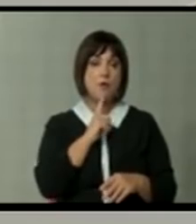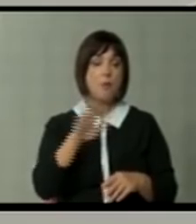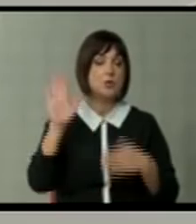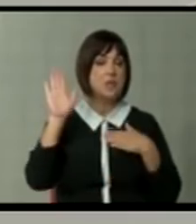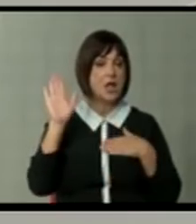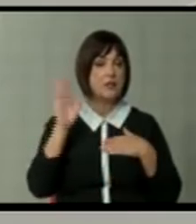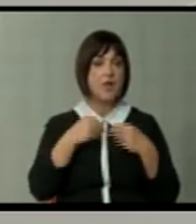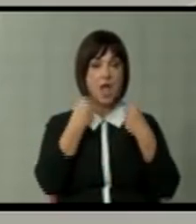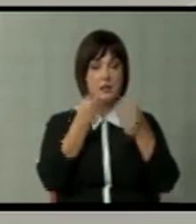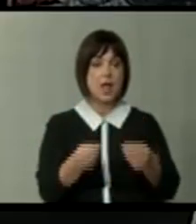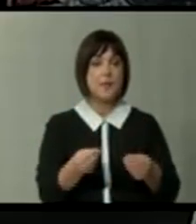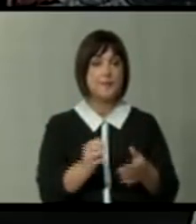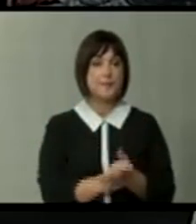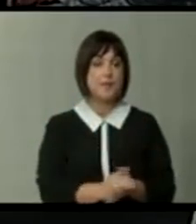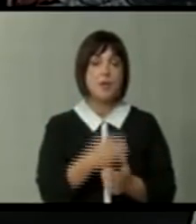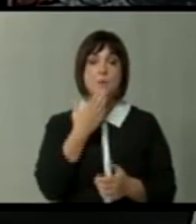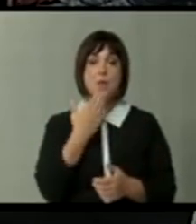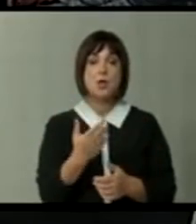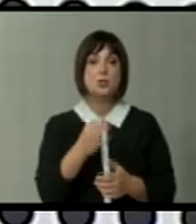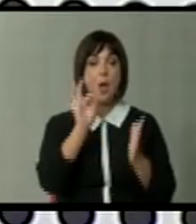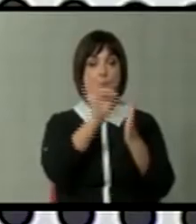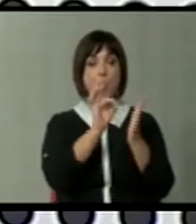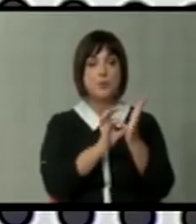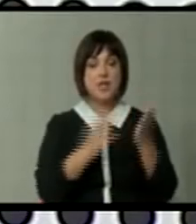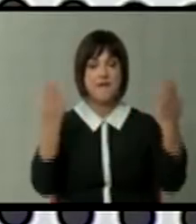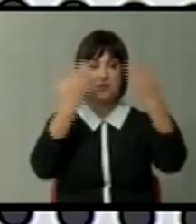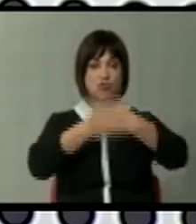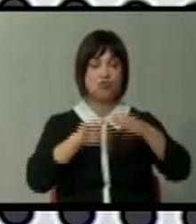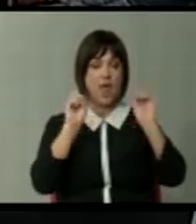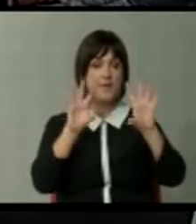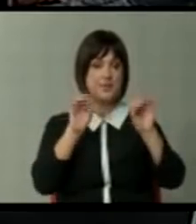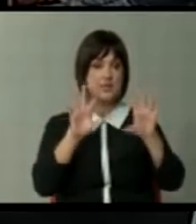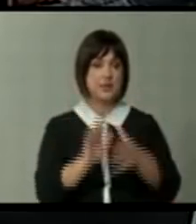захлетва ја дал. Благодарам. Поинтиите на вечерашната емисија.